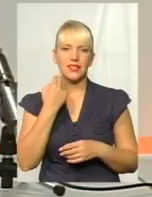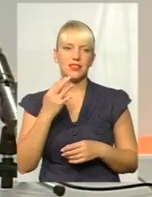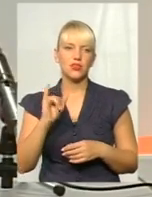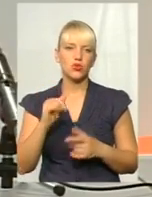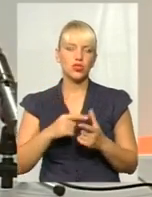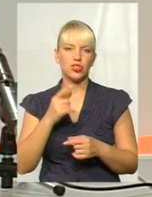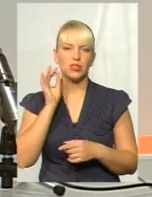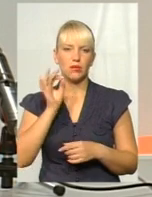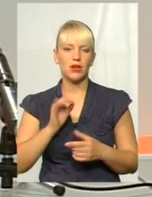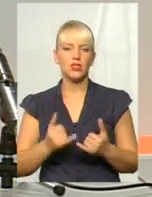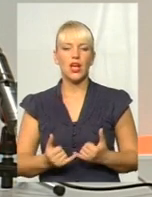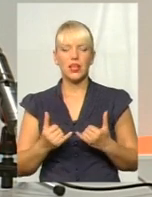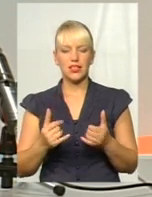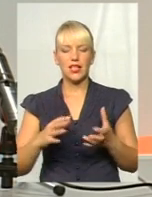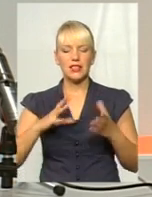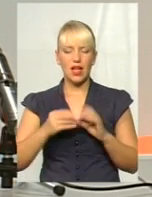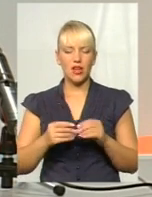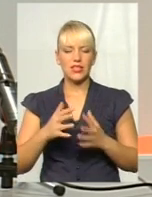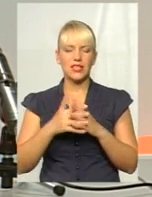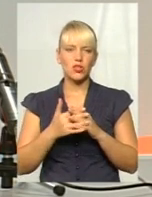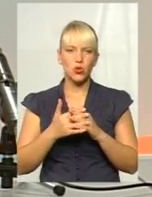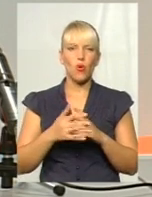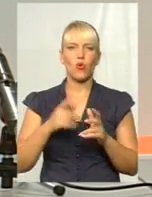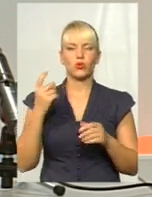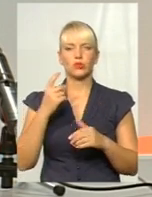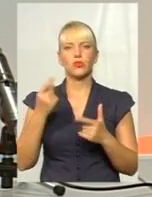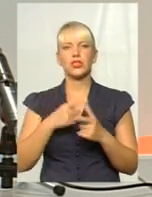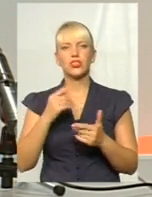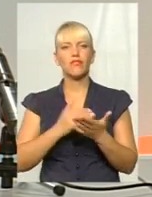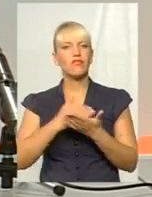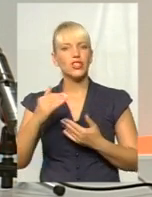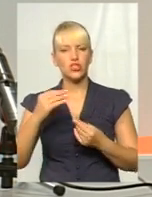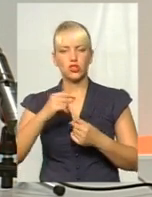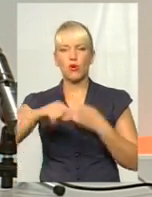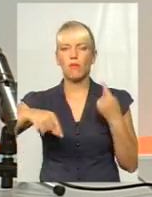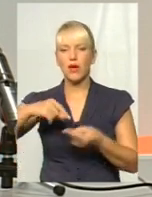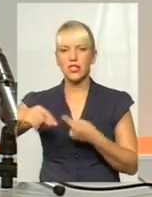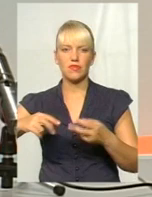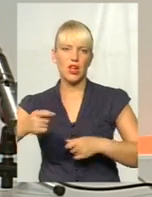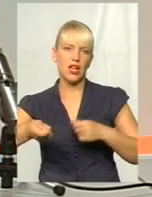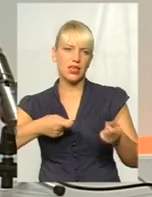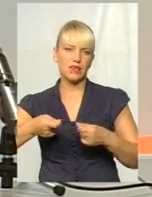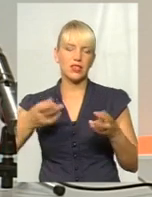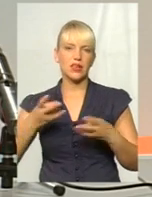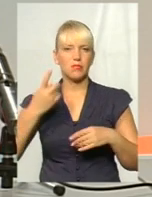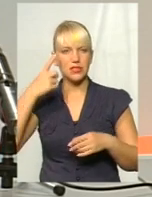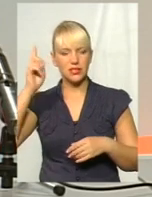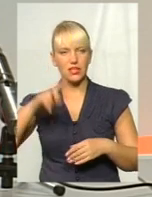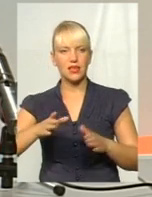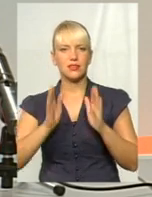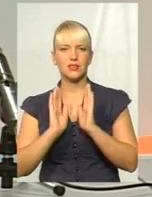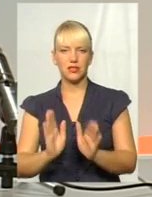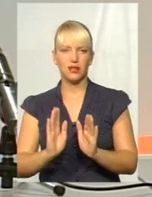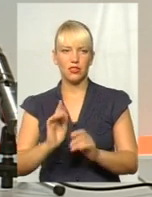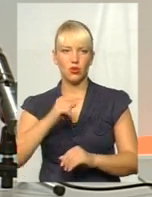кооперації для сільського господарства, підприємцівського господарства, або для вищого менеджменту керівництва необхідно знання тільки